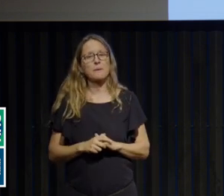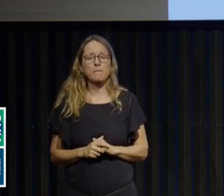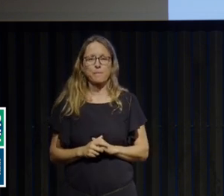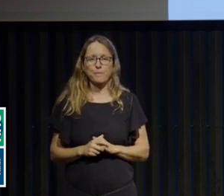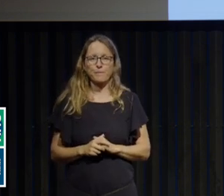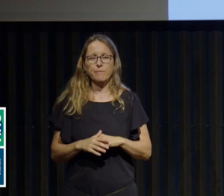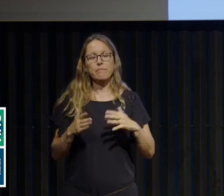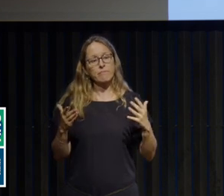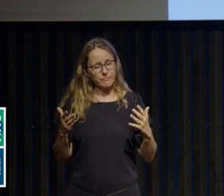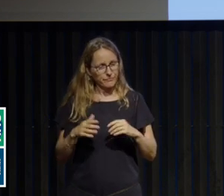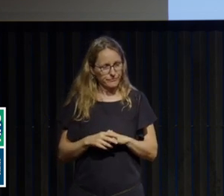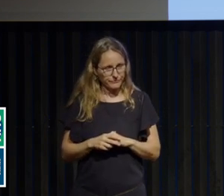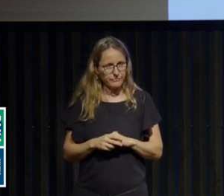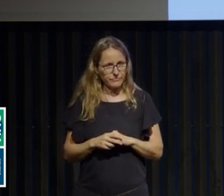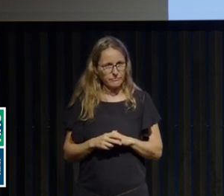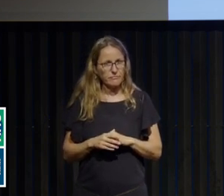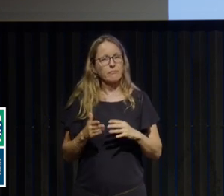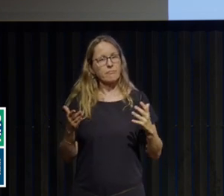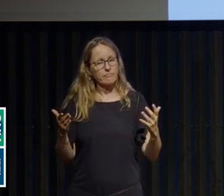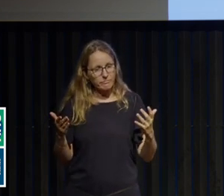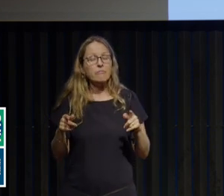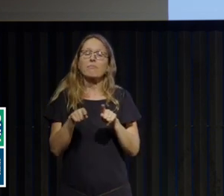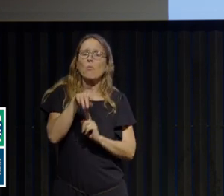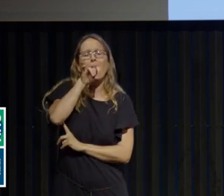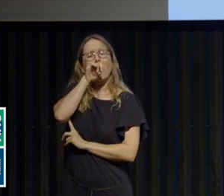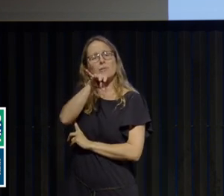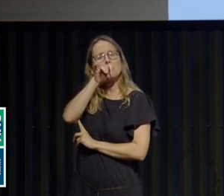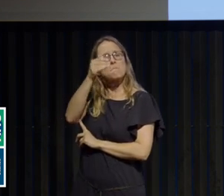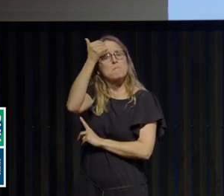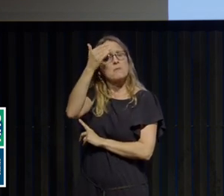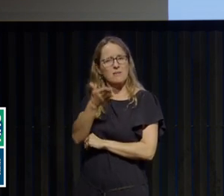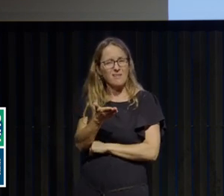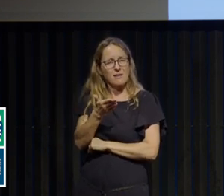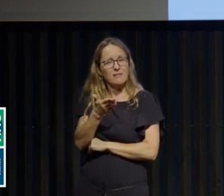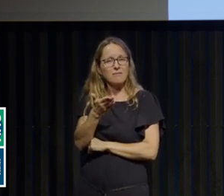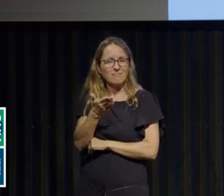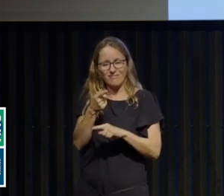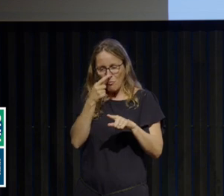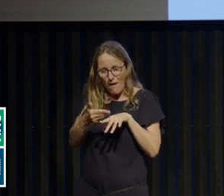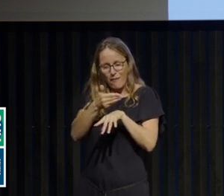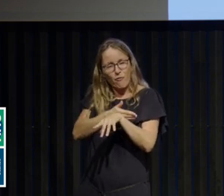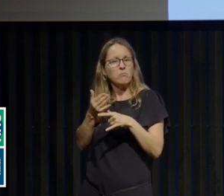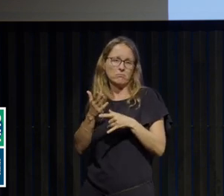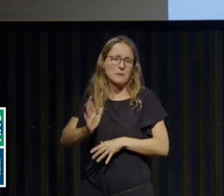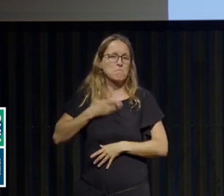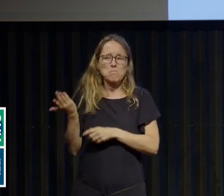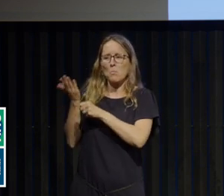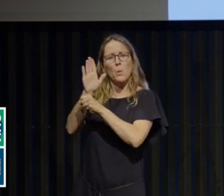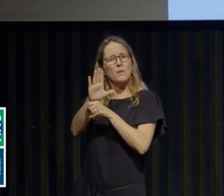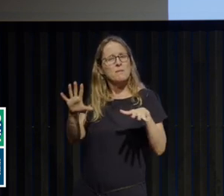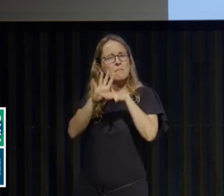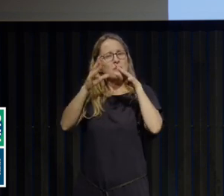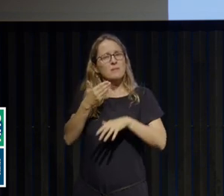Alors, avant de parler de l'anorexie, pour parler ou pour introduire l'anorexie mentale, j'aime bien présenter ces gravures qui remontent